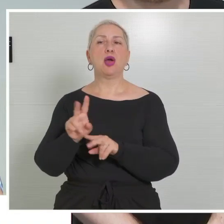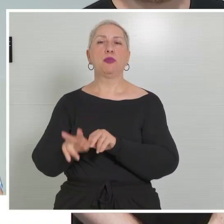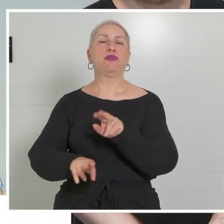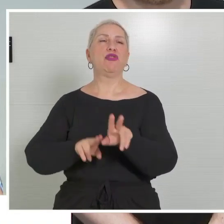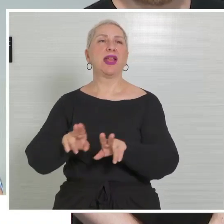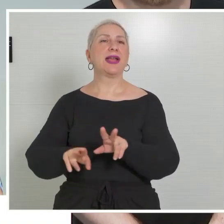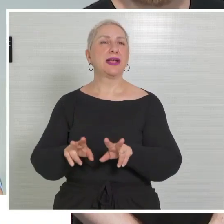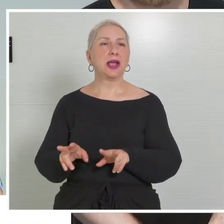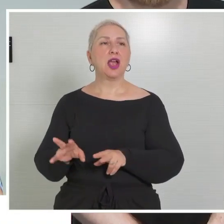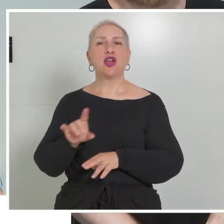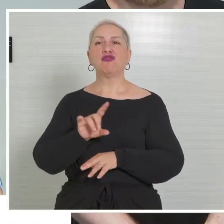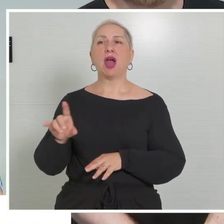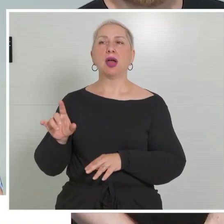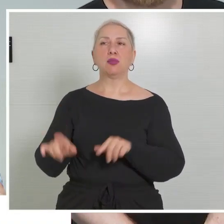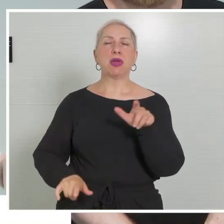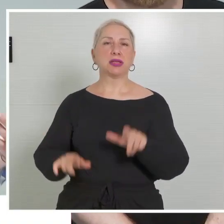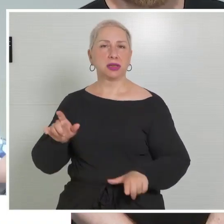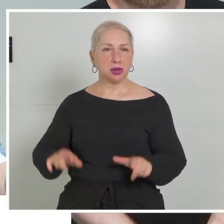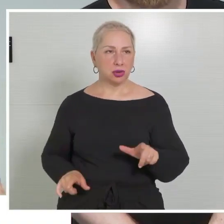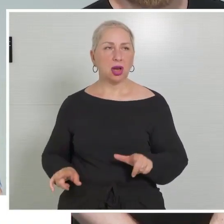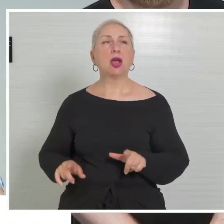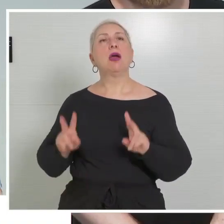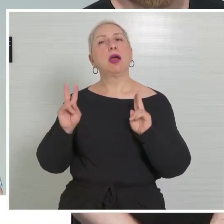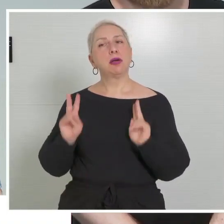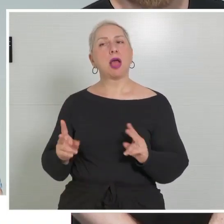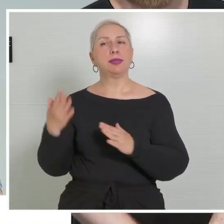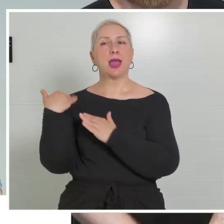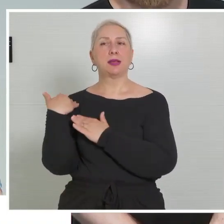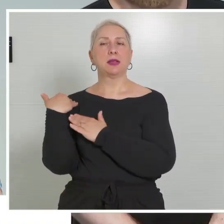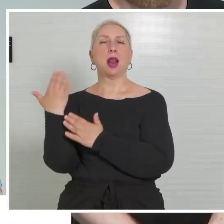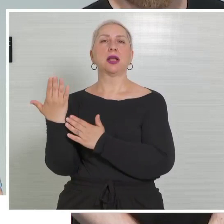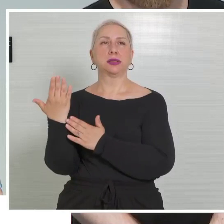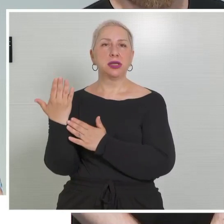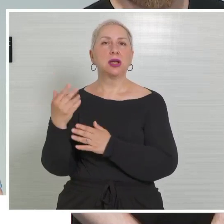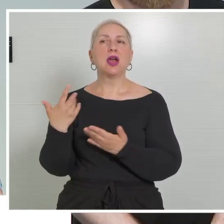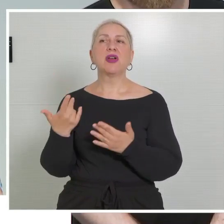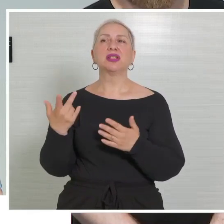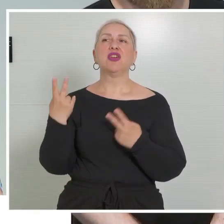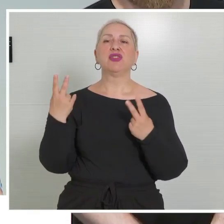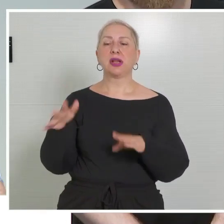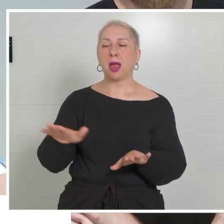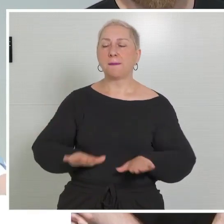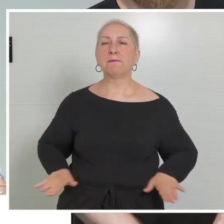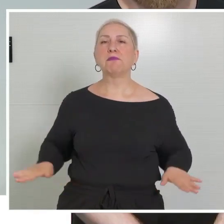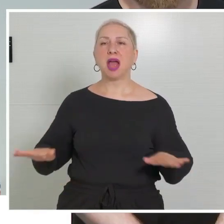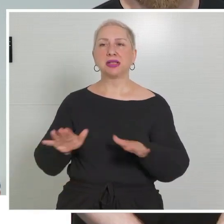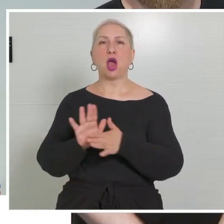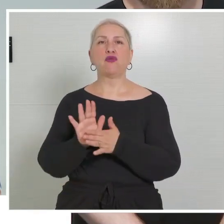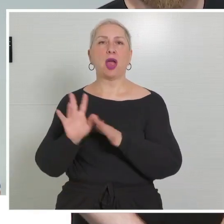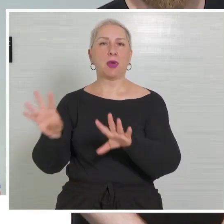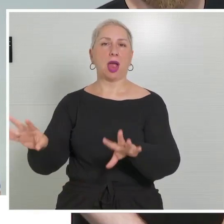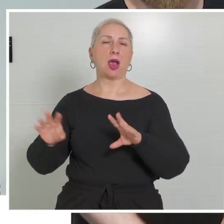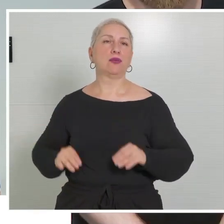Fachpersonal, auch gezielt entlasten, indem sie wichtige Basisaufgaben abnehmen können. Und zum dritten